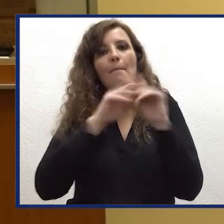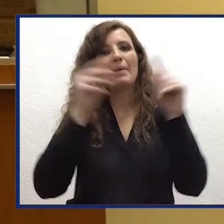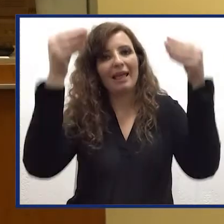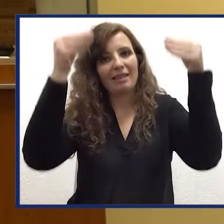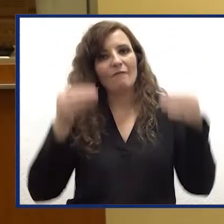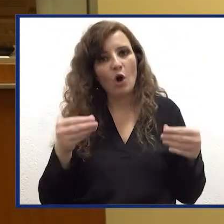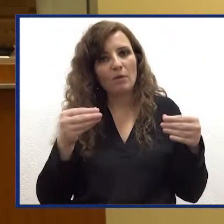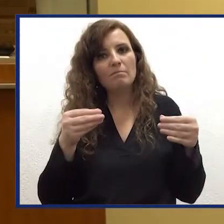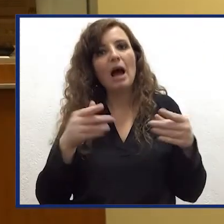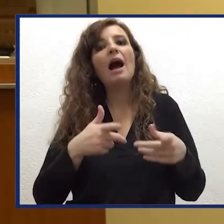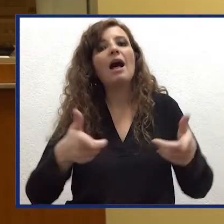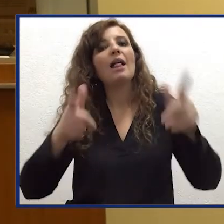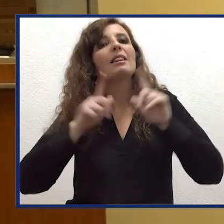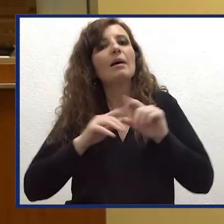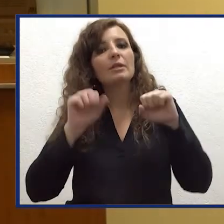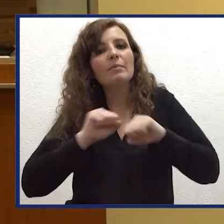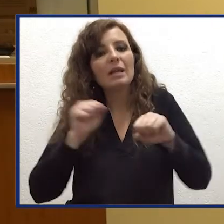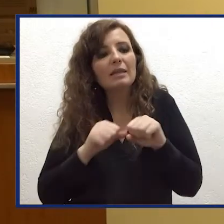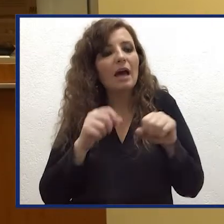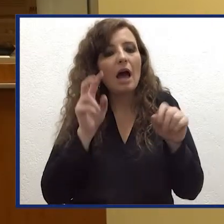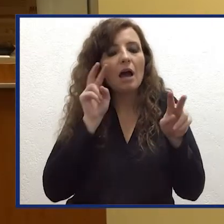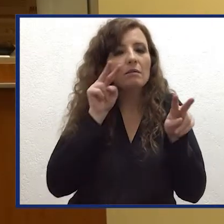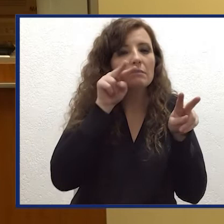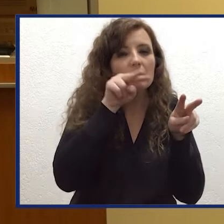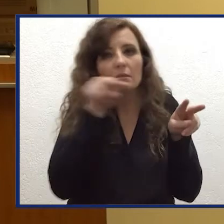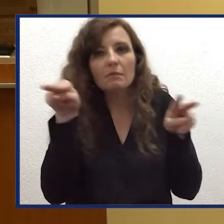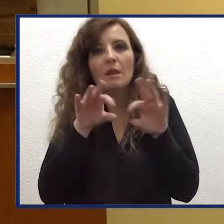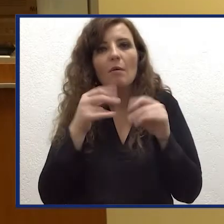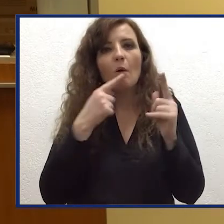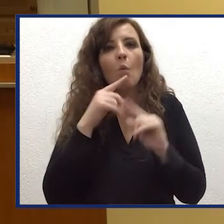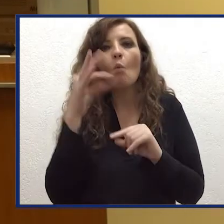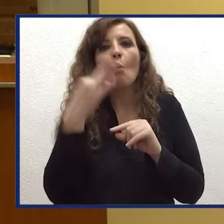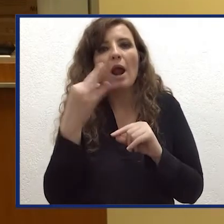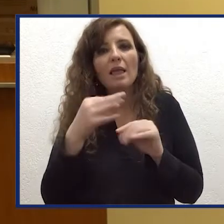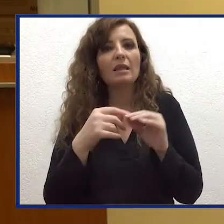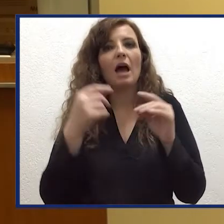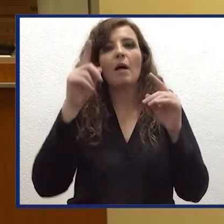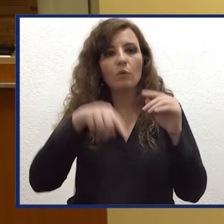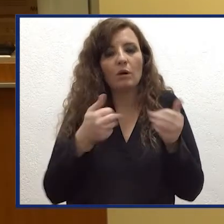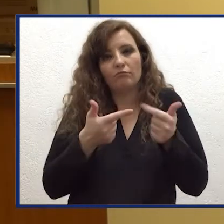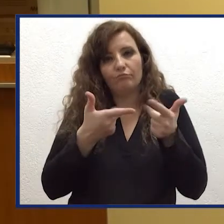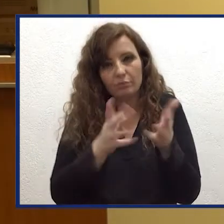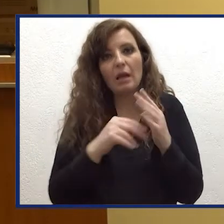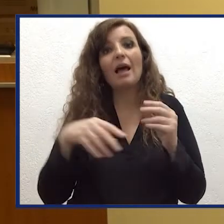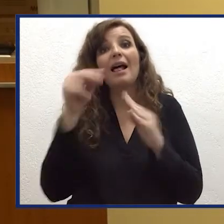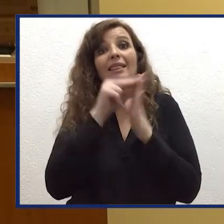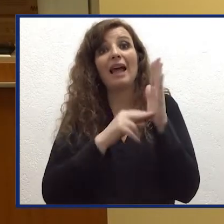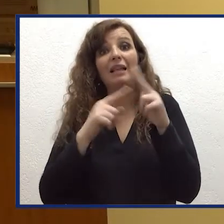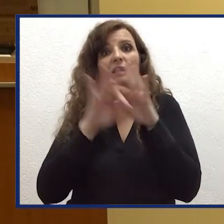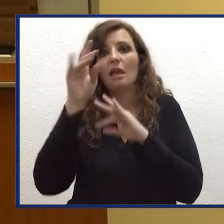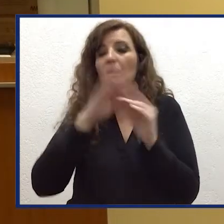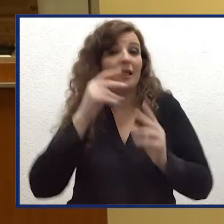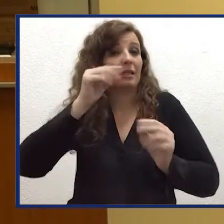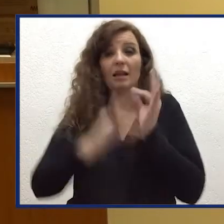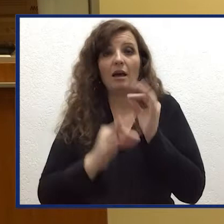tempi, diciamo, una piattaforma che consente di poter analizzare una grande qualità di dati satellitari con